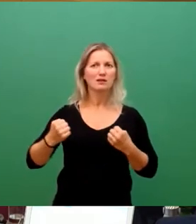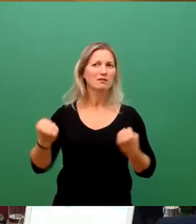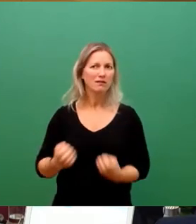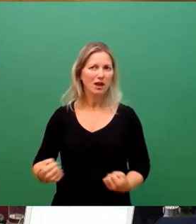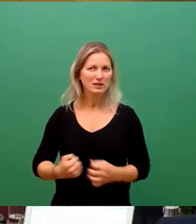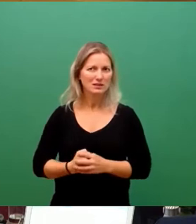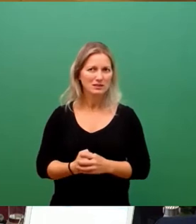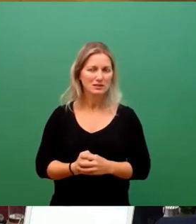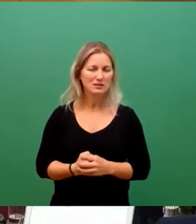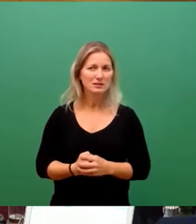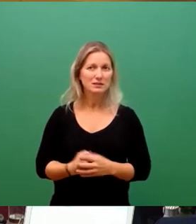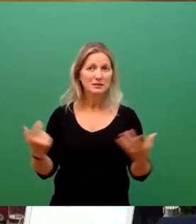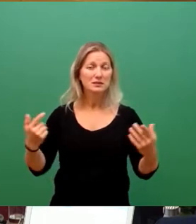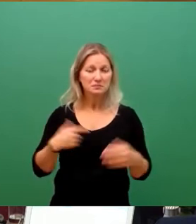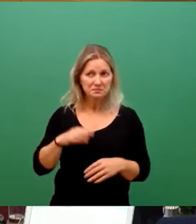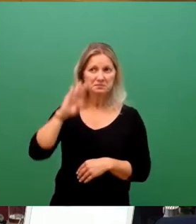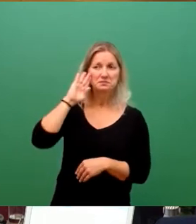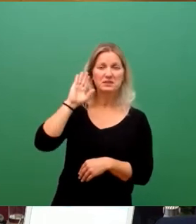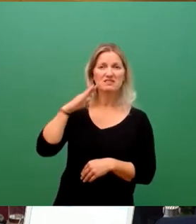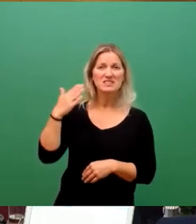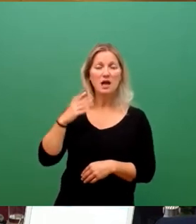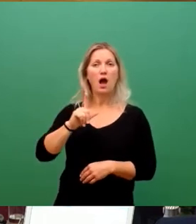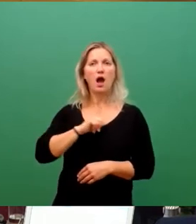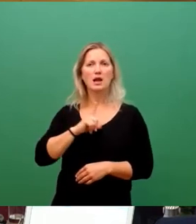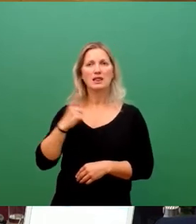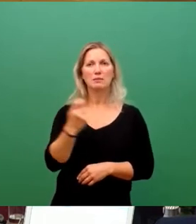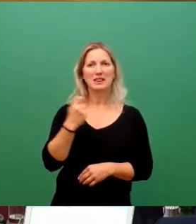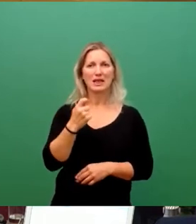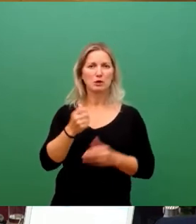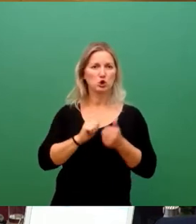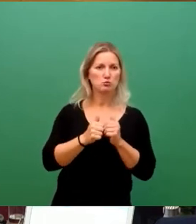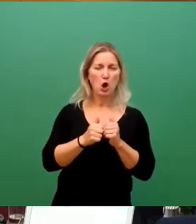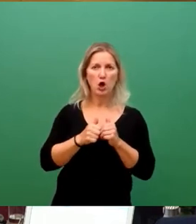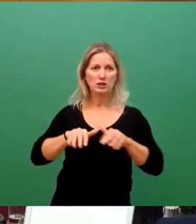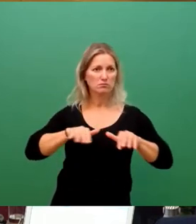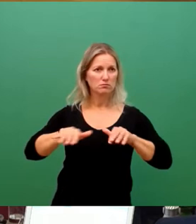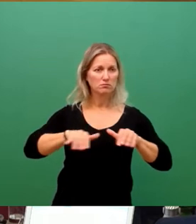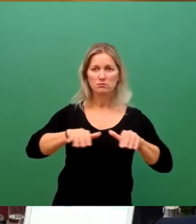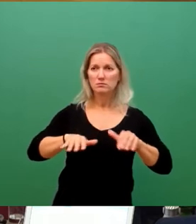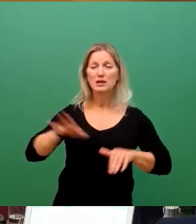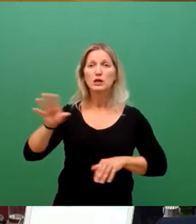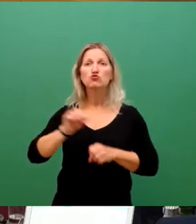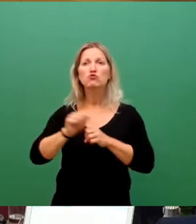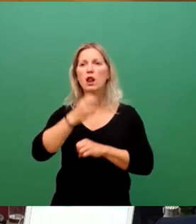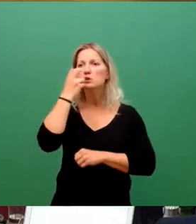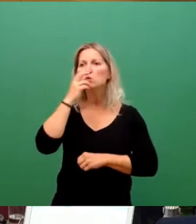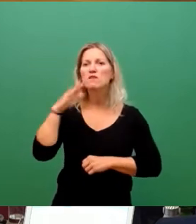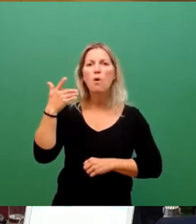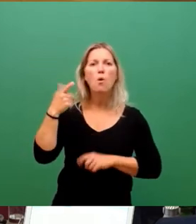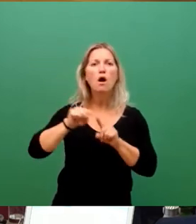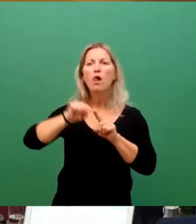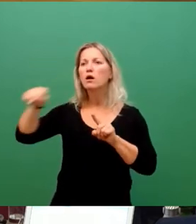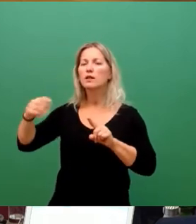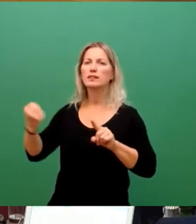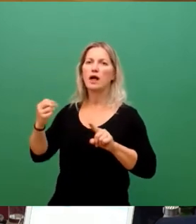Bei uns ist angekommen, dass der Eigenbetriebssport sich sehr, sehr schnell um Ausweichtrainingsmöglichkeiten gekümmert hat